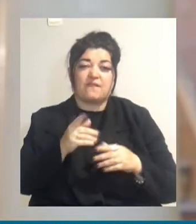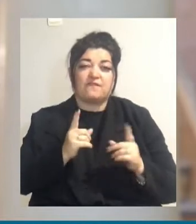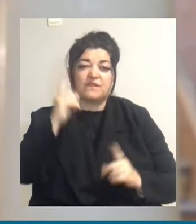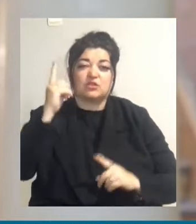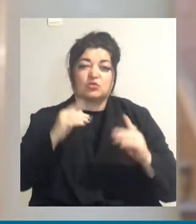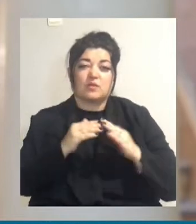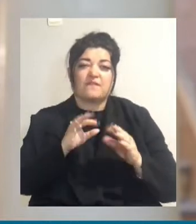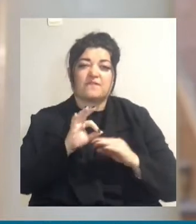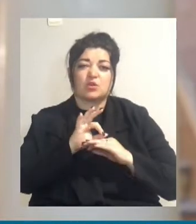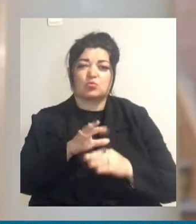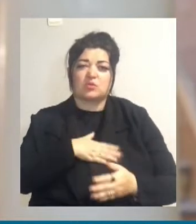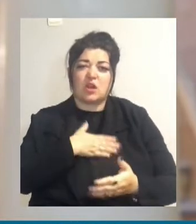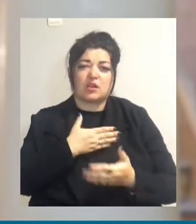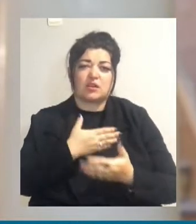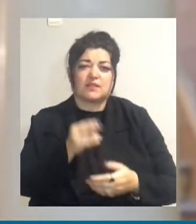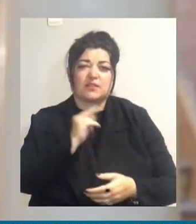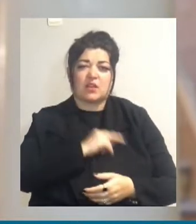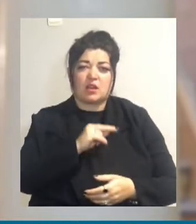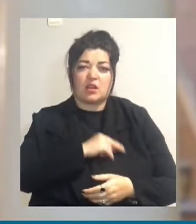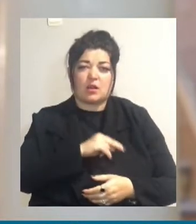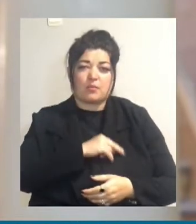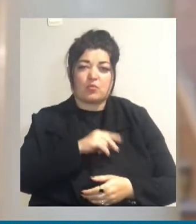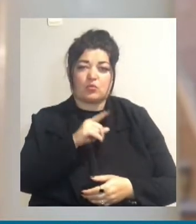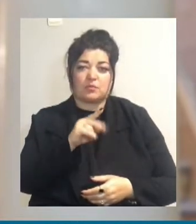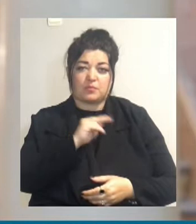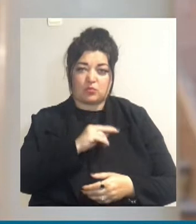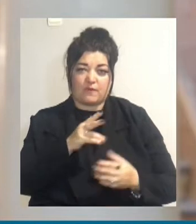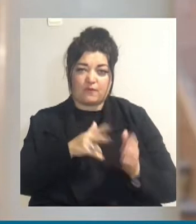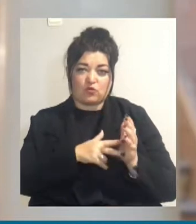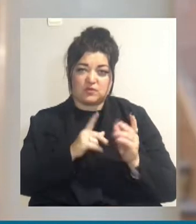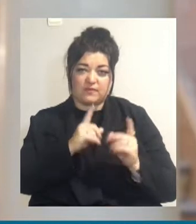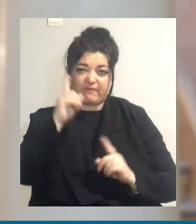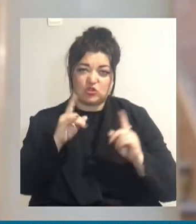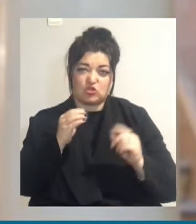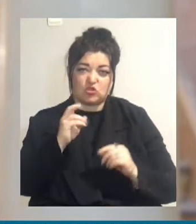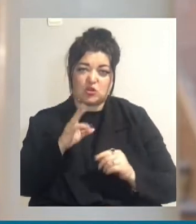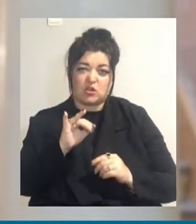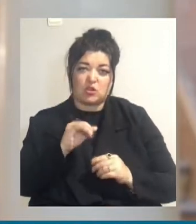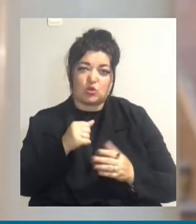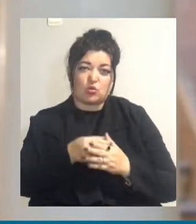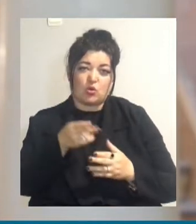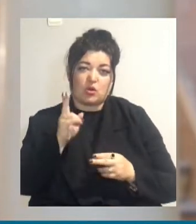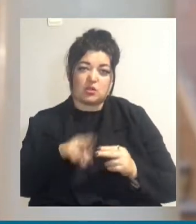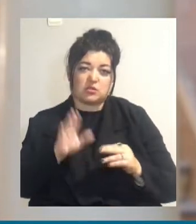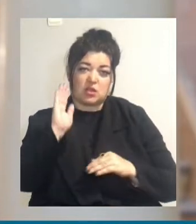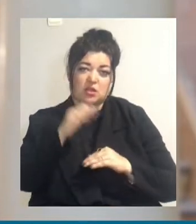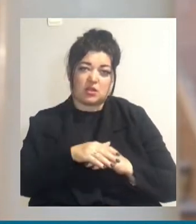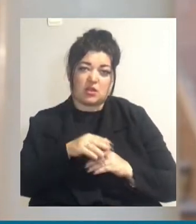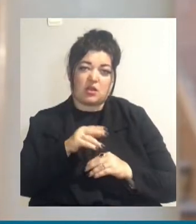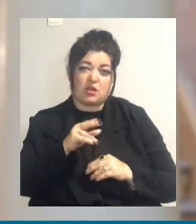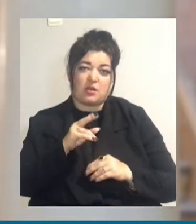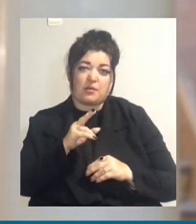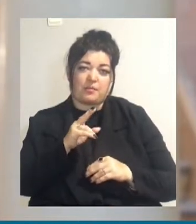активні роботи, там працює 8 вишок і до кінця дня по максимуму ми